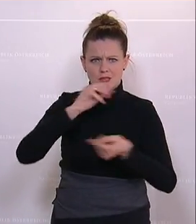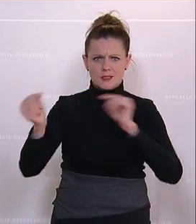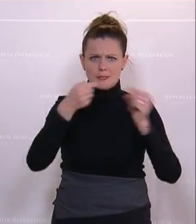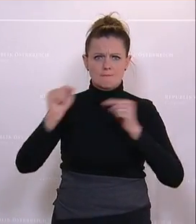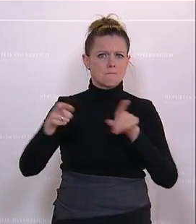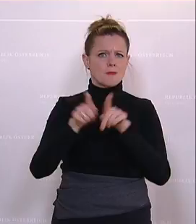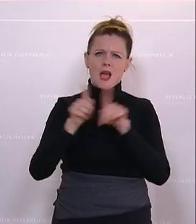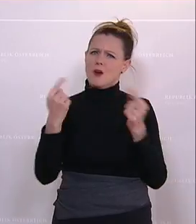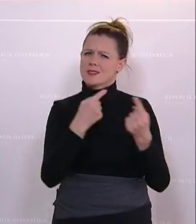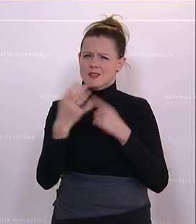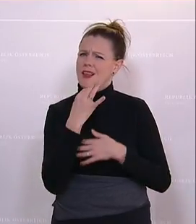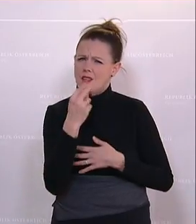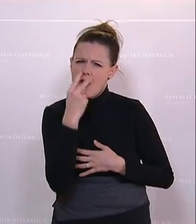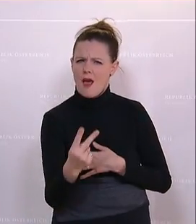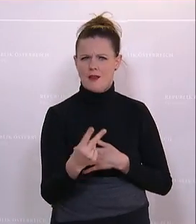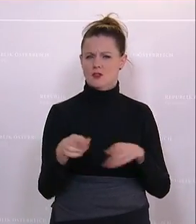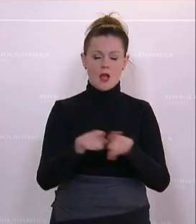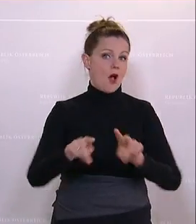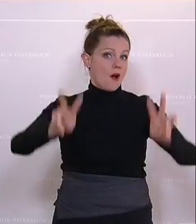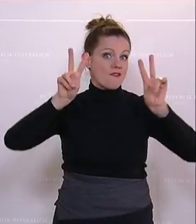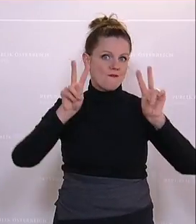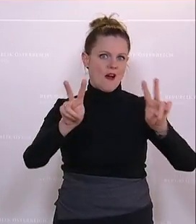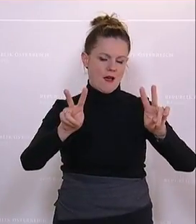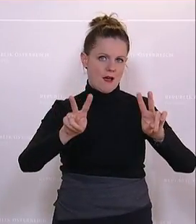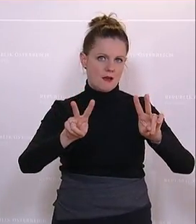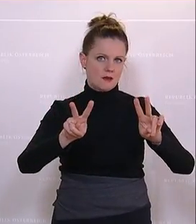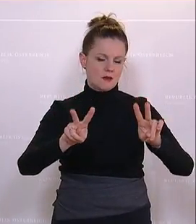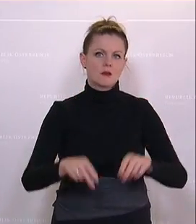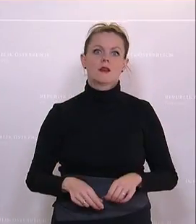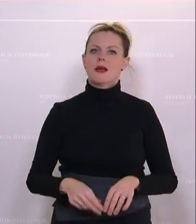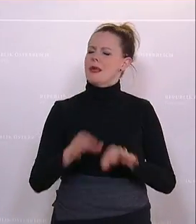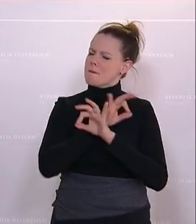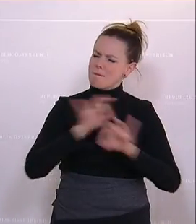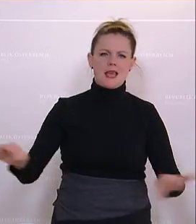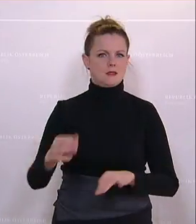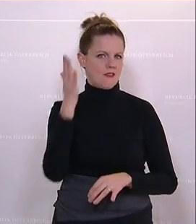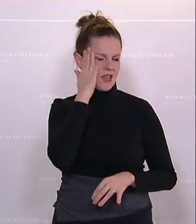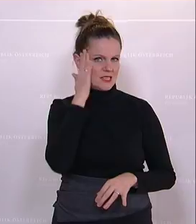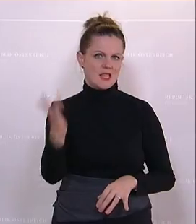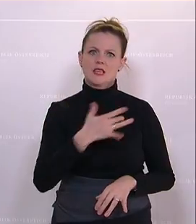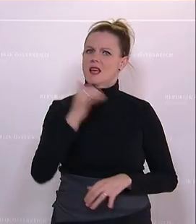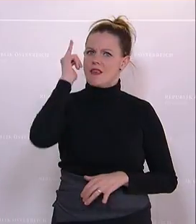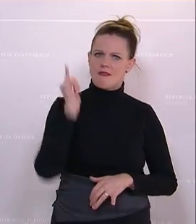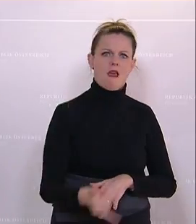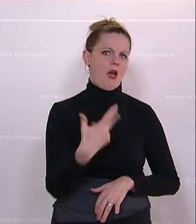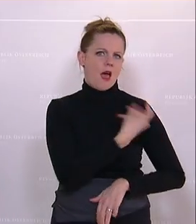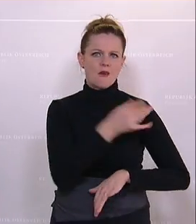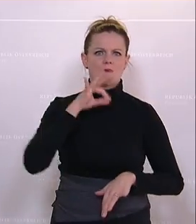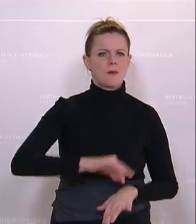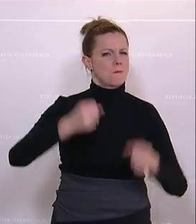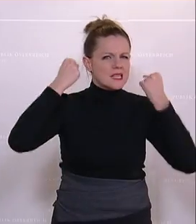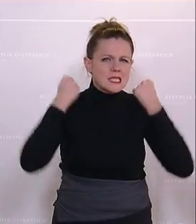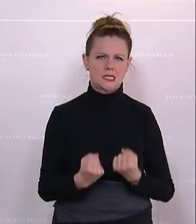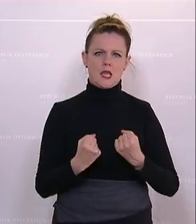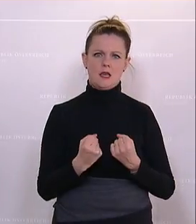wir haben uns die Situation angeschaut. Und ich habe wirklich, und ich werde heute nach bestem Wissen und Gewissen abstimmen, ich werde ja zur Impfpflicht stimmen, weil ich zutiefst